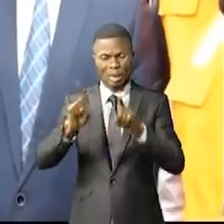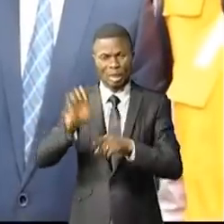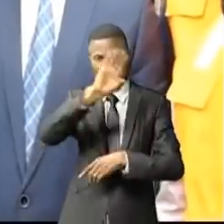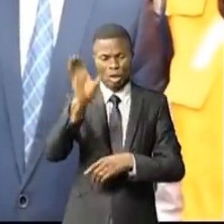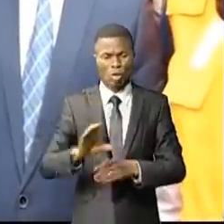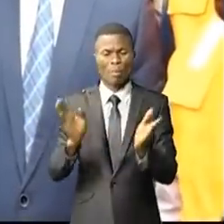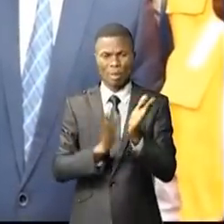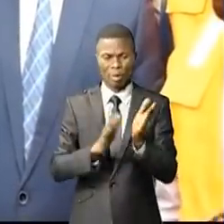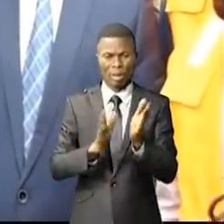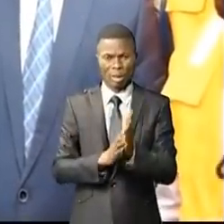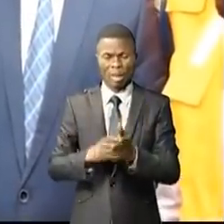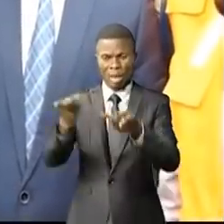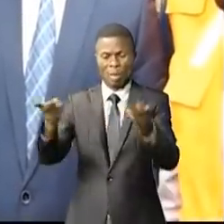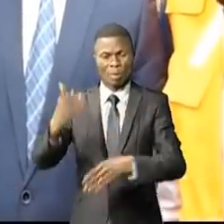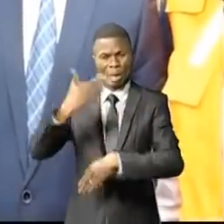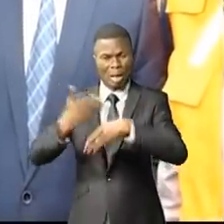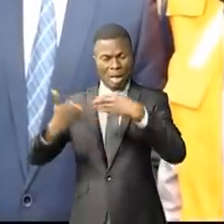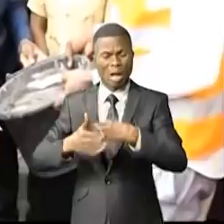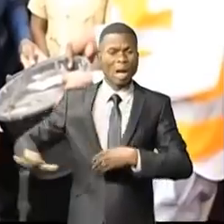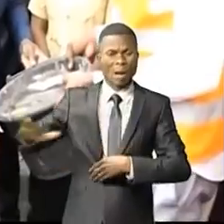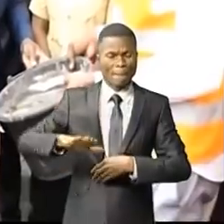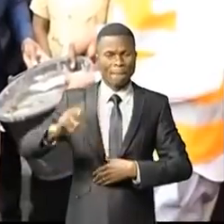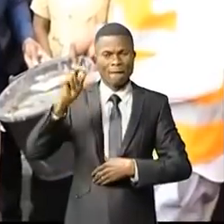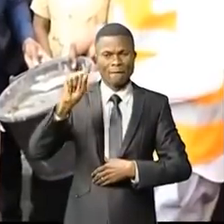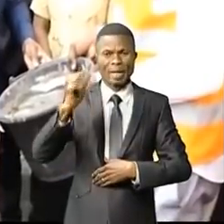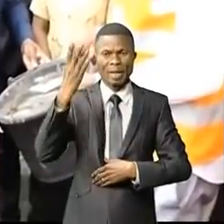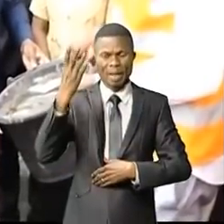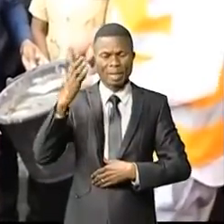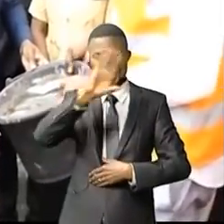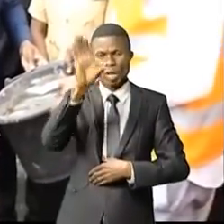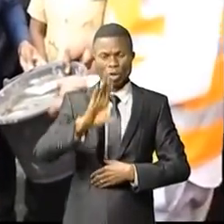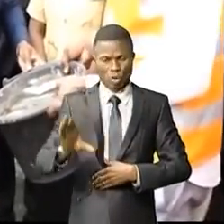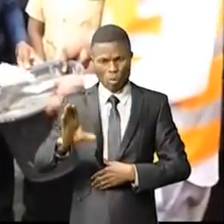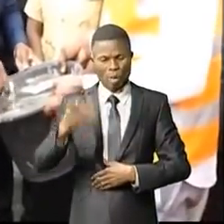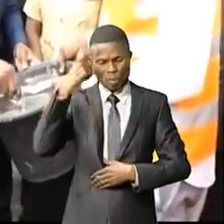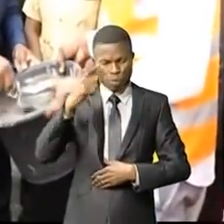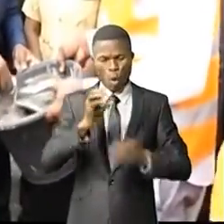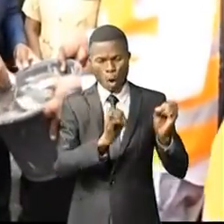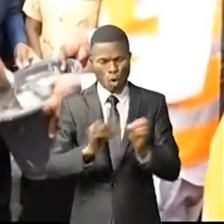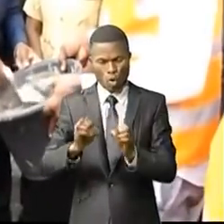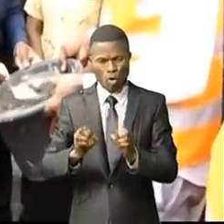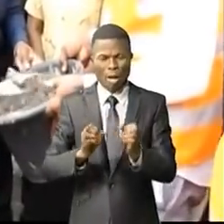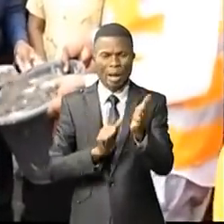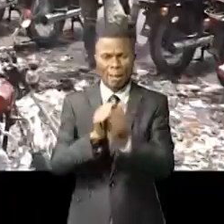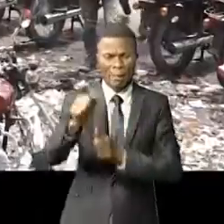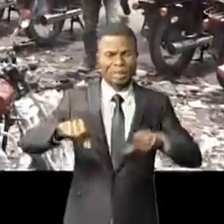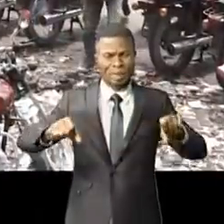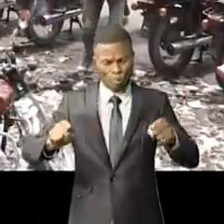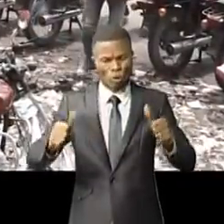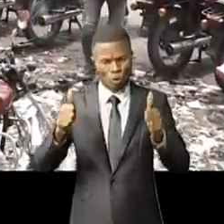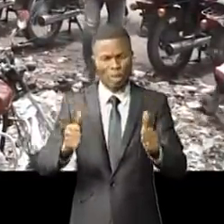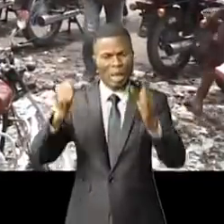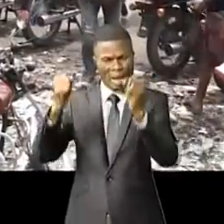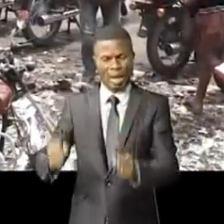érigés aussi sur toute l'étendue de la capitale dans le but de réglementer le transport des motos. Cela va permettre notamment